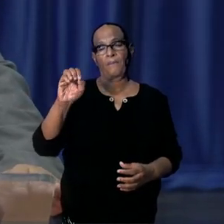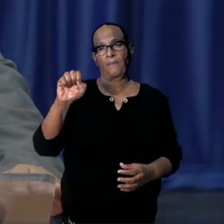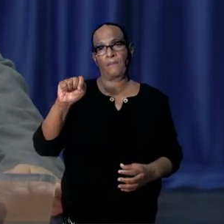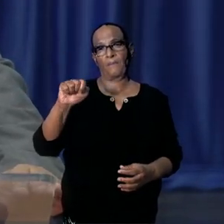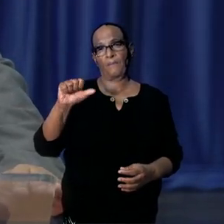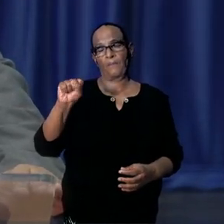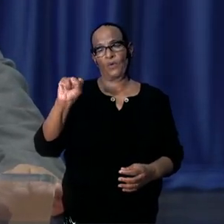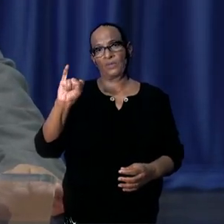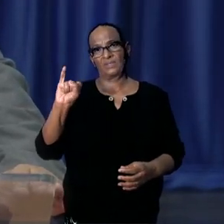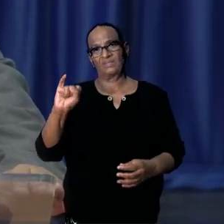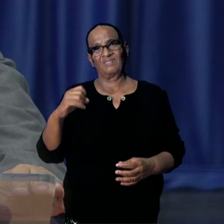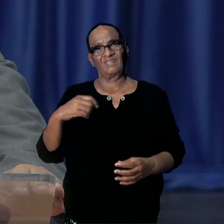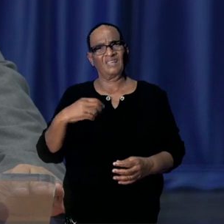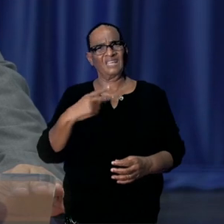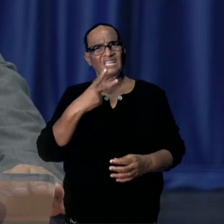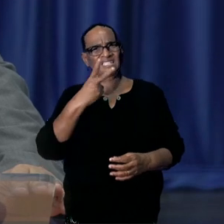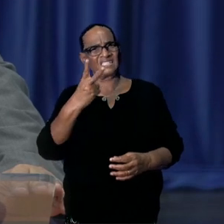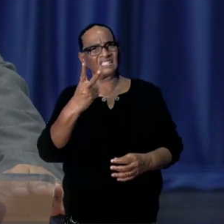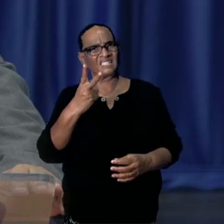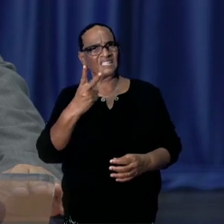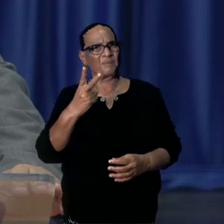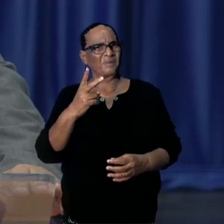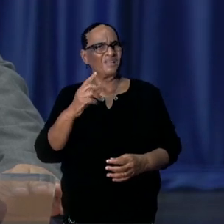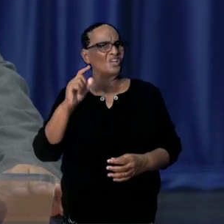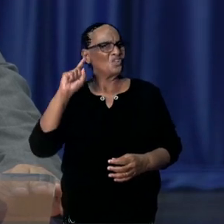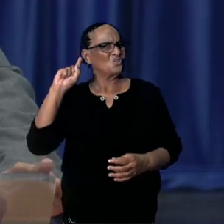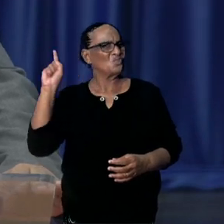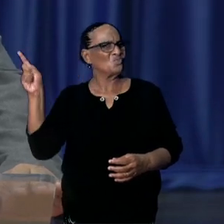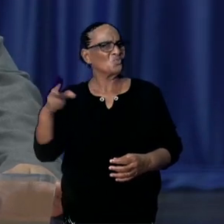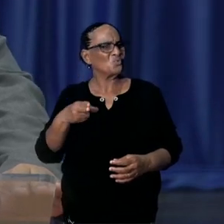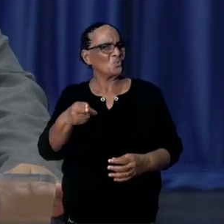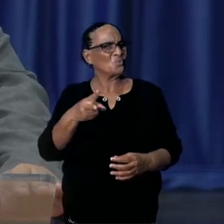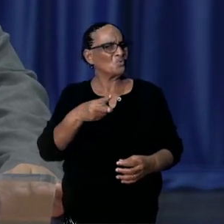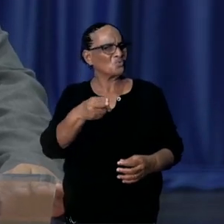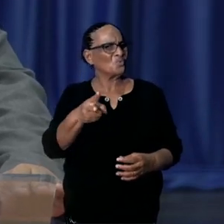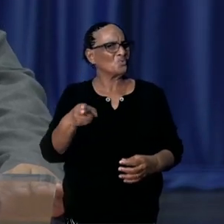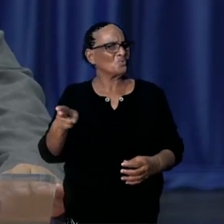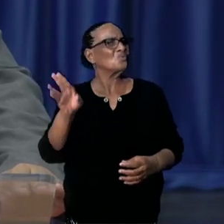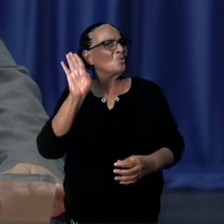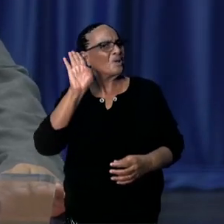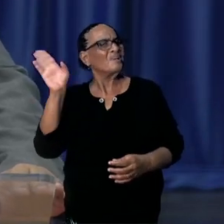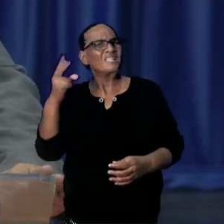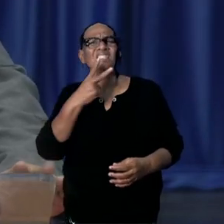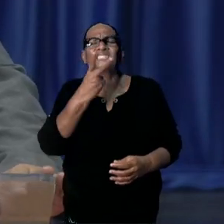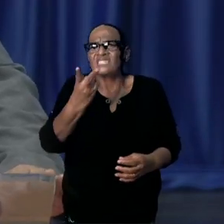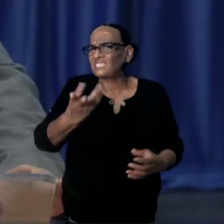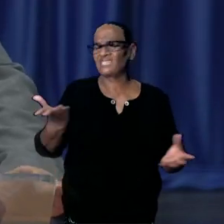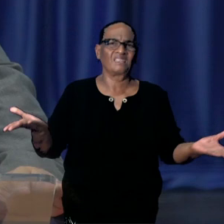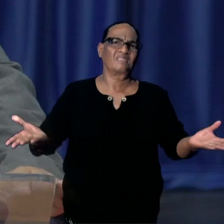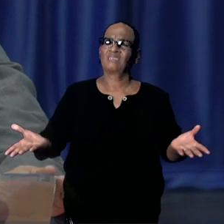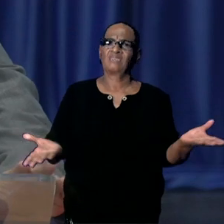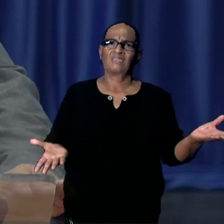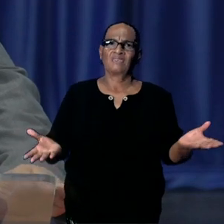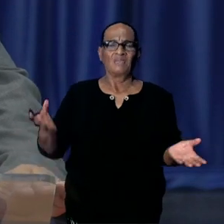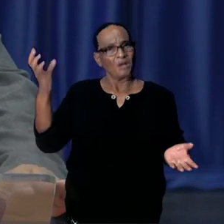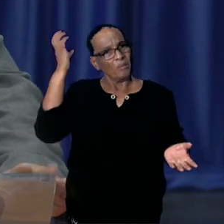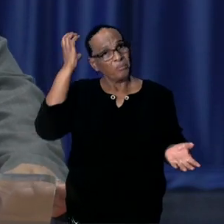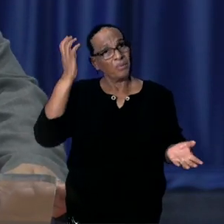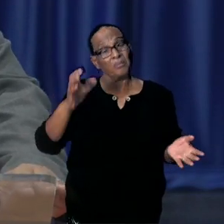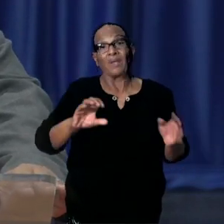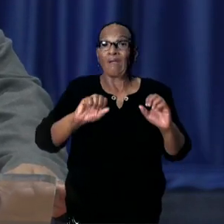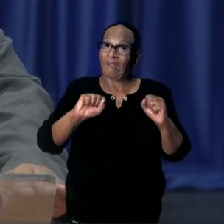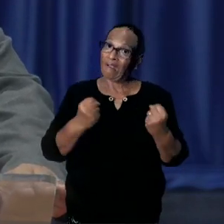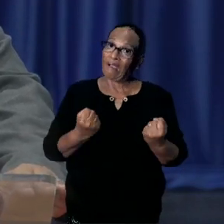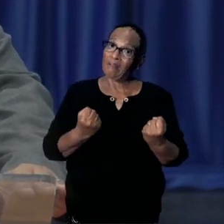hartnikke gestoring hebben hoor, lieve mensen. Er zijn twee opties die